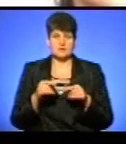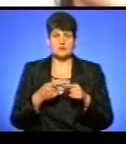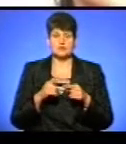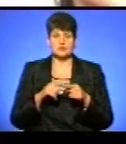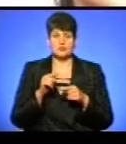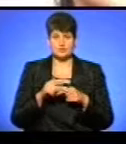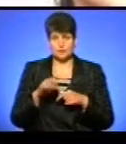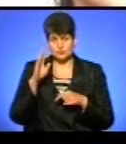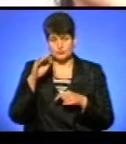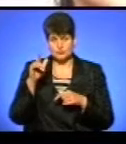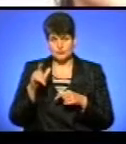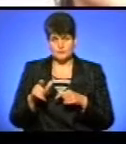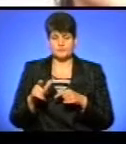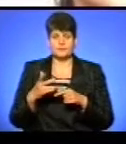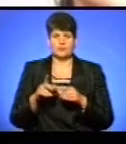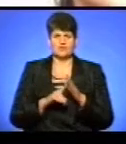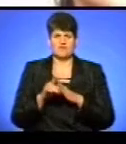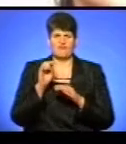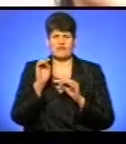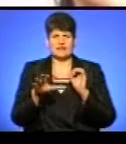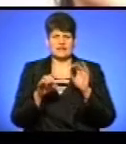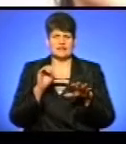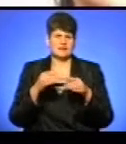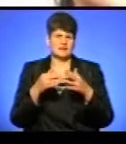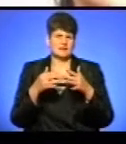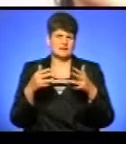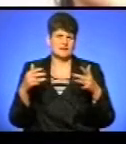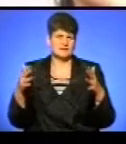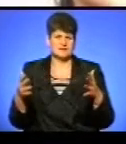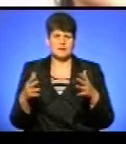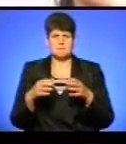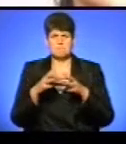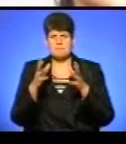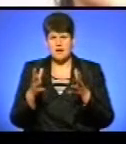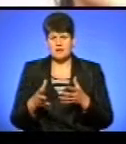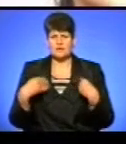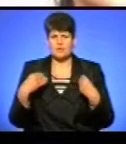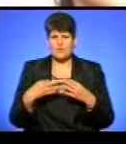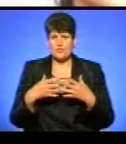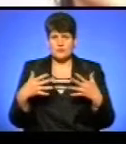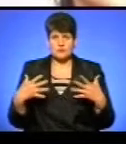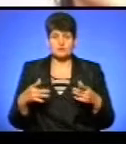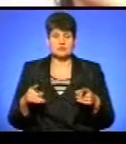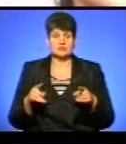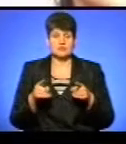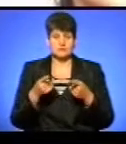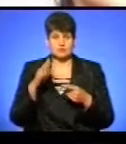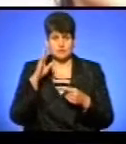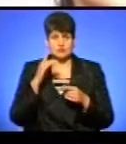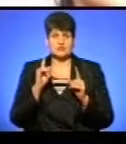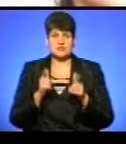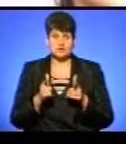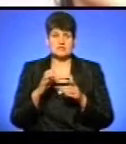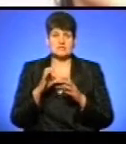громадянин з балкону квартири почав накидати і зні речі, і банки, і одяг. Затримали чоловіка та згідно статті 45